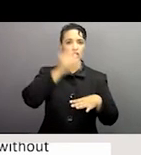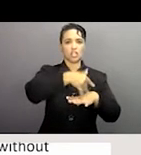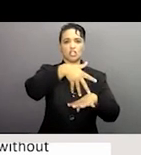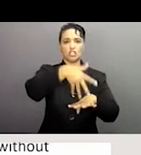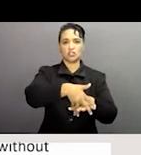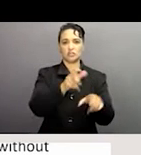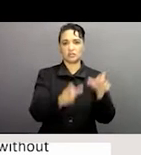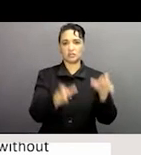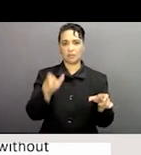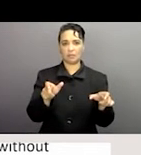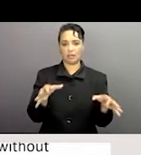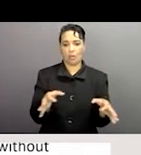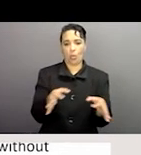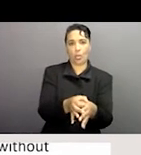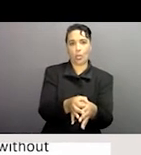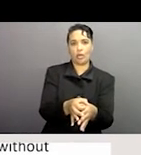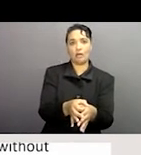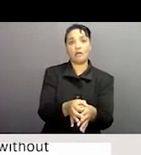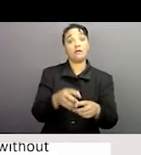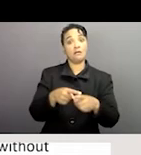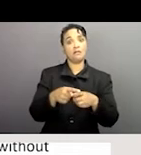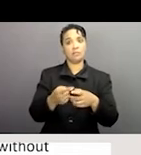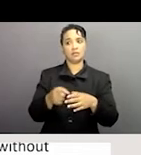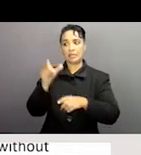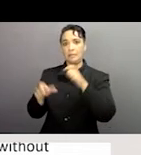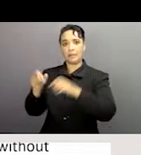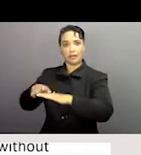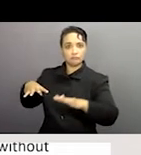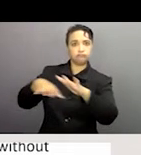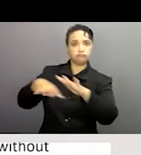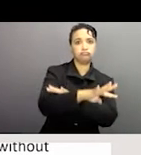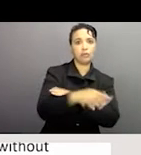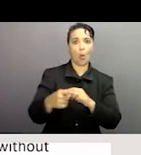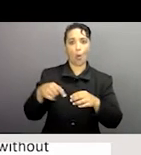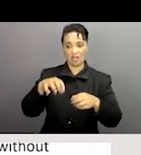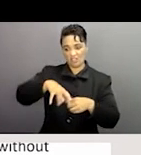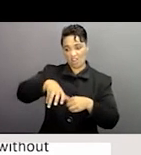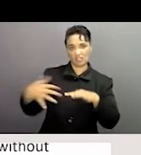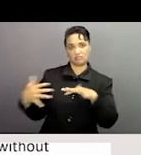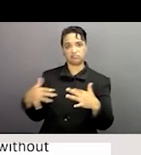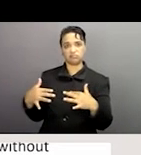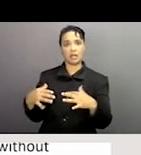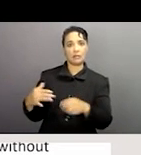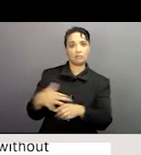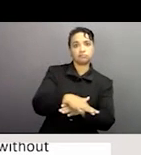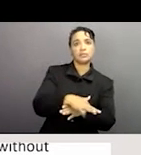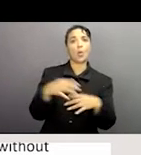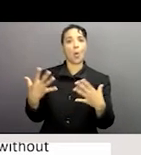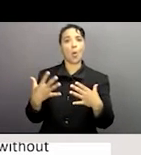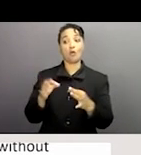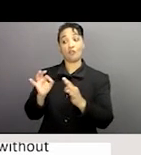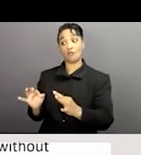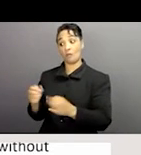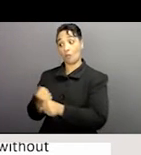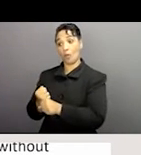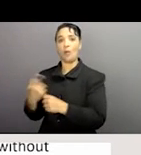les minorités les personnes qui sont déplacées d'une manière interne et externe